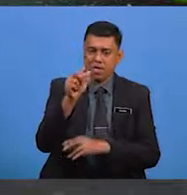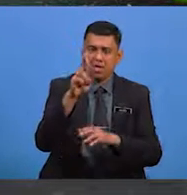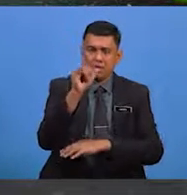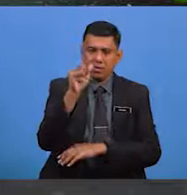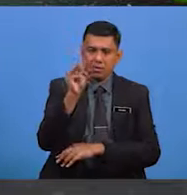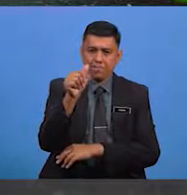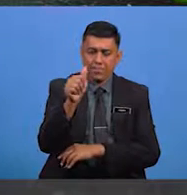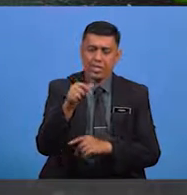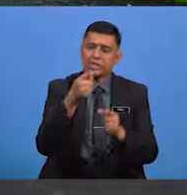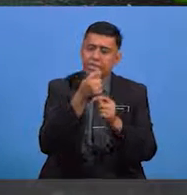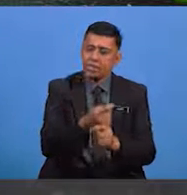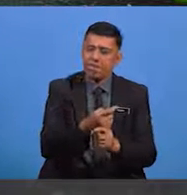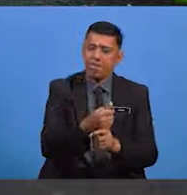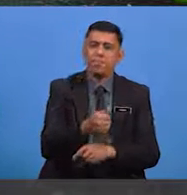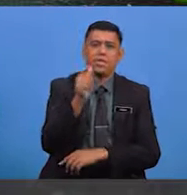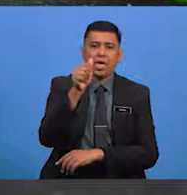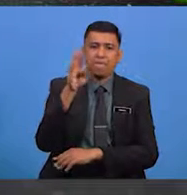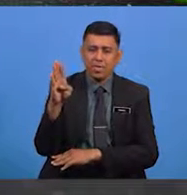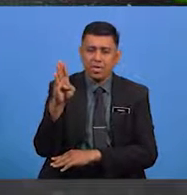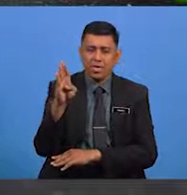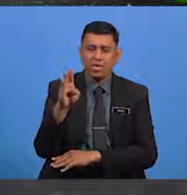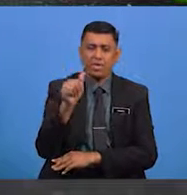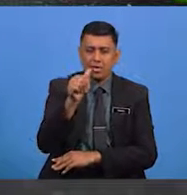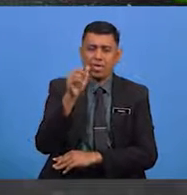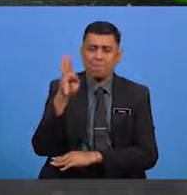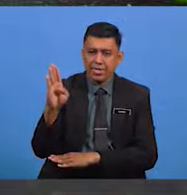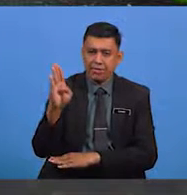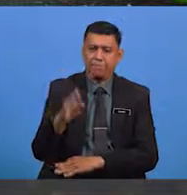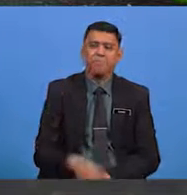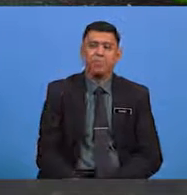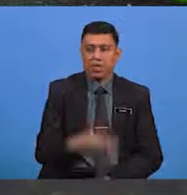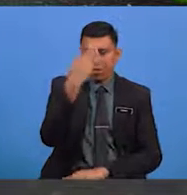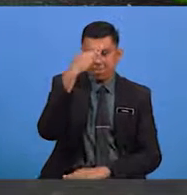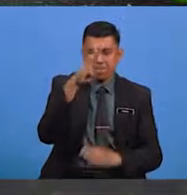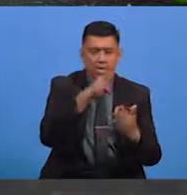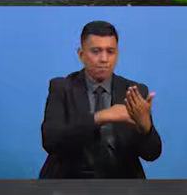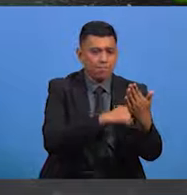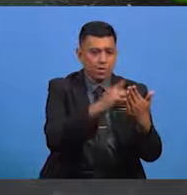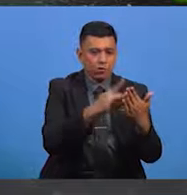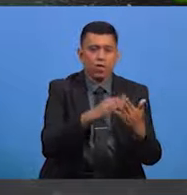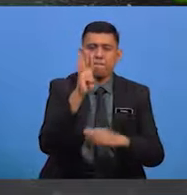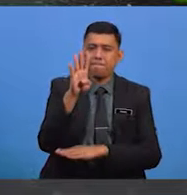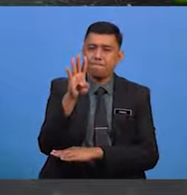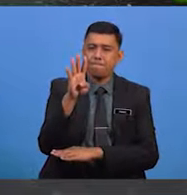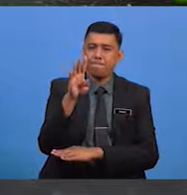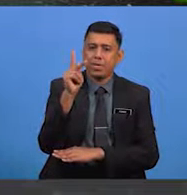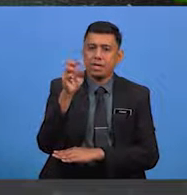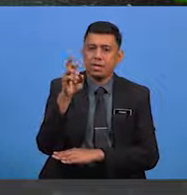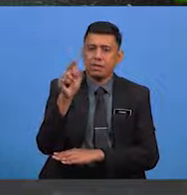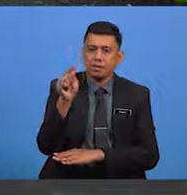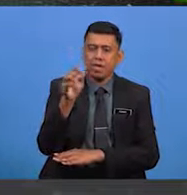yang tetap iaitu AB AB bagi pantun 4 kerat ABC